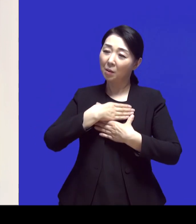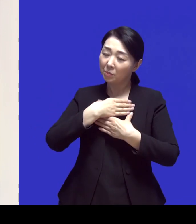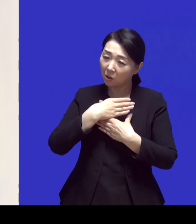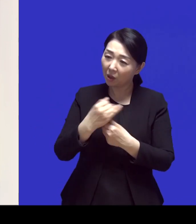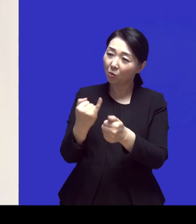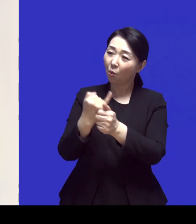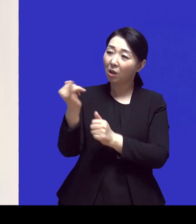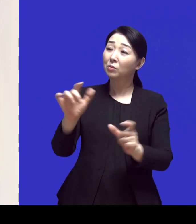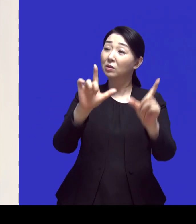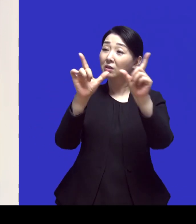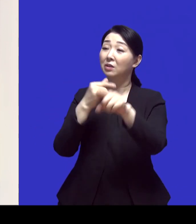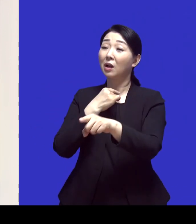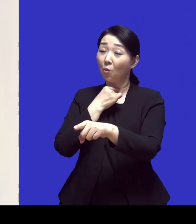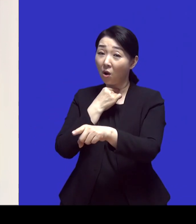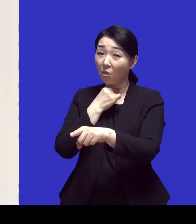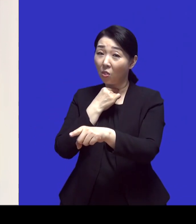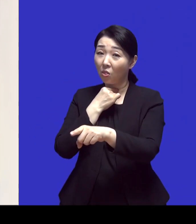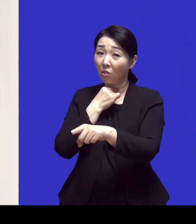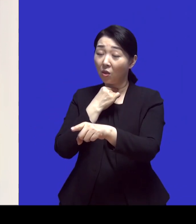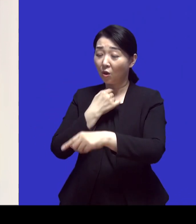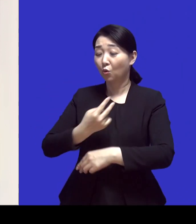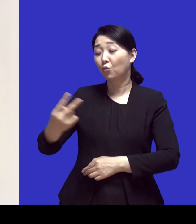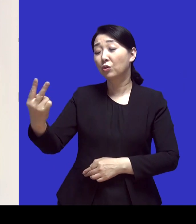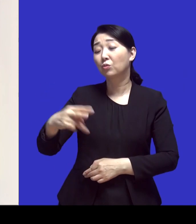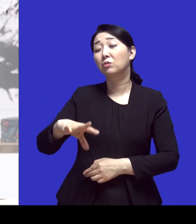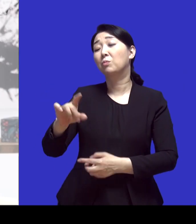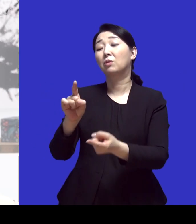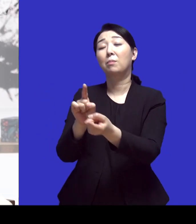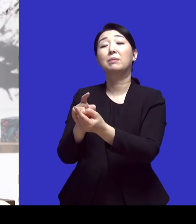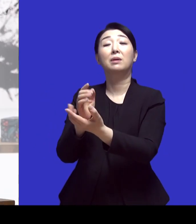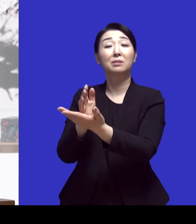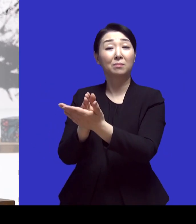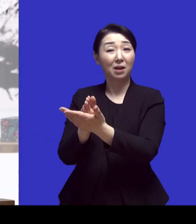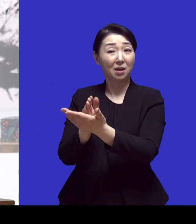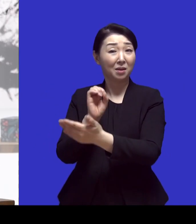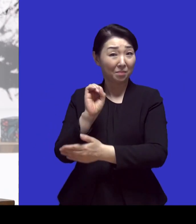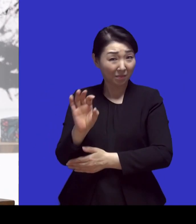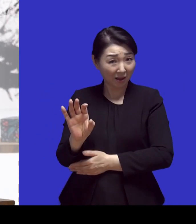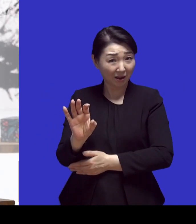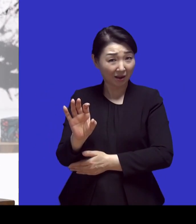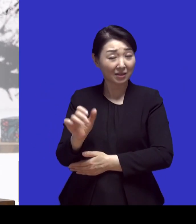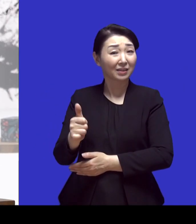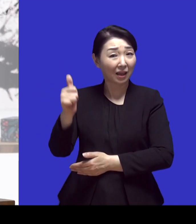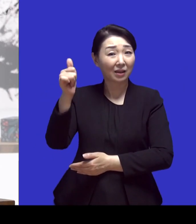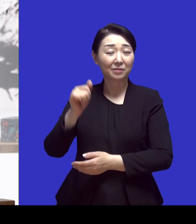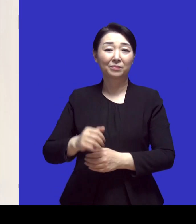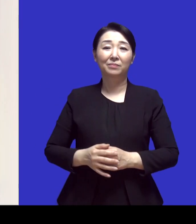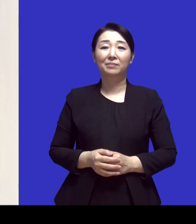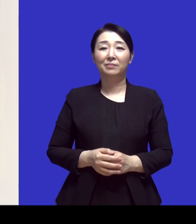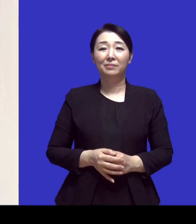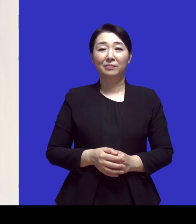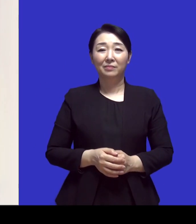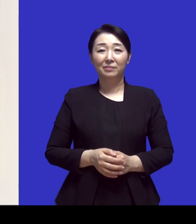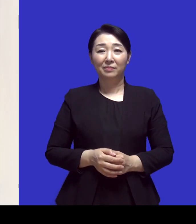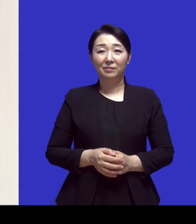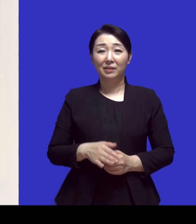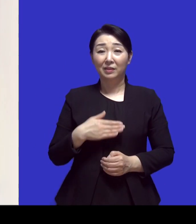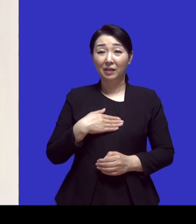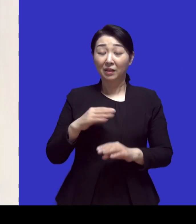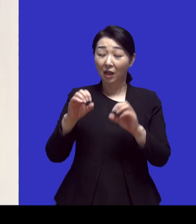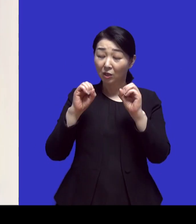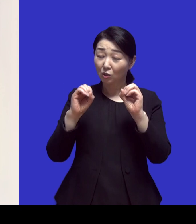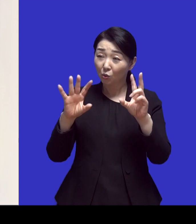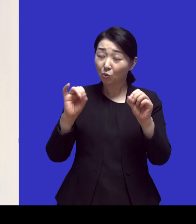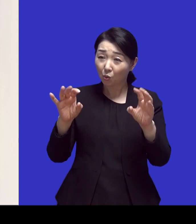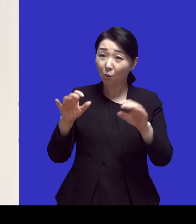우리는 아예 처음부터 시작을 안 하는 게 맞을 수도 있고 그래서 나는 그렇게 선교할 생각이